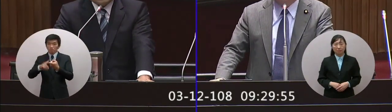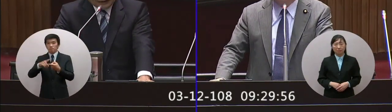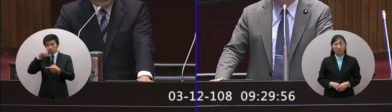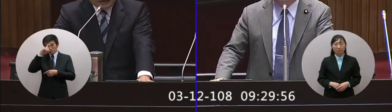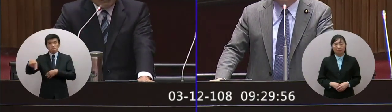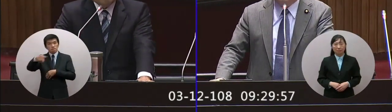讓台灣經濟更好